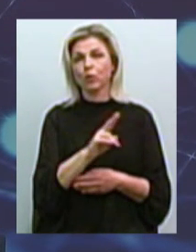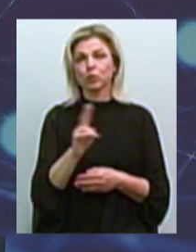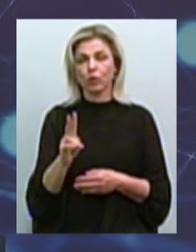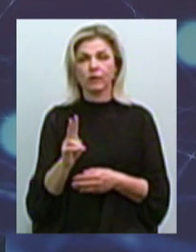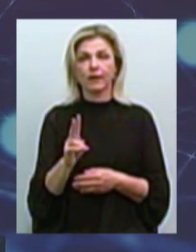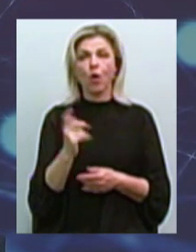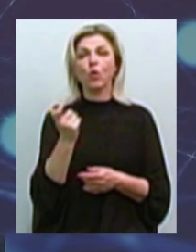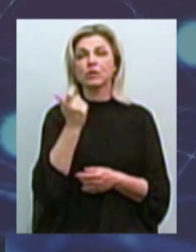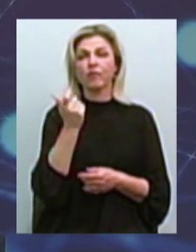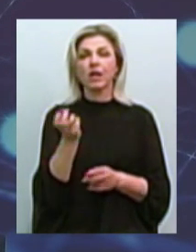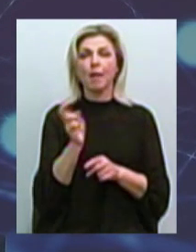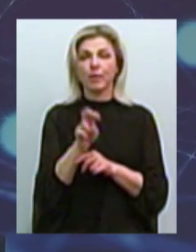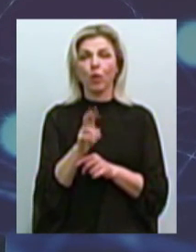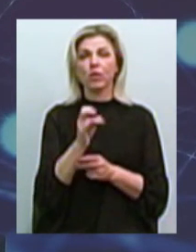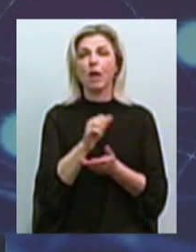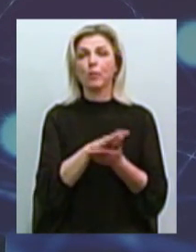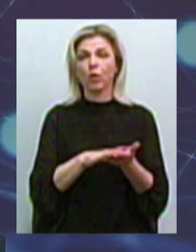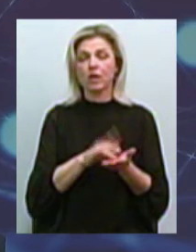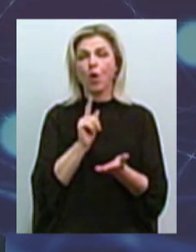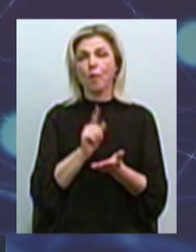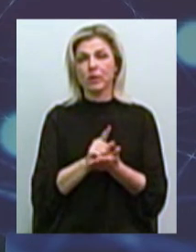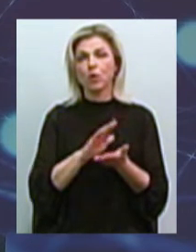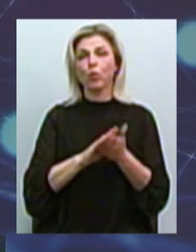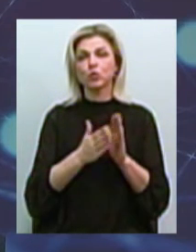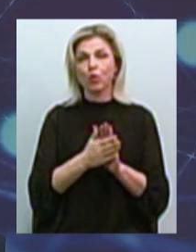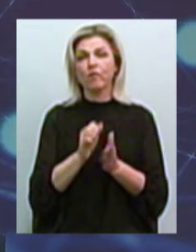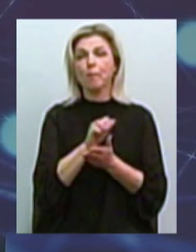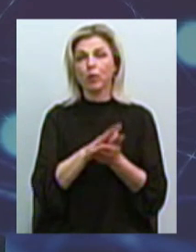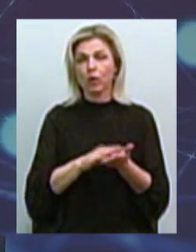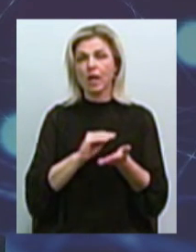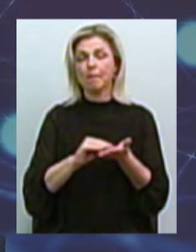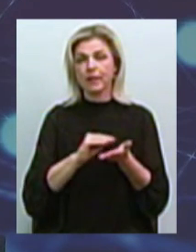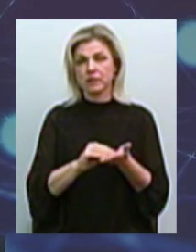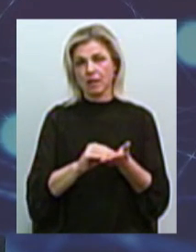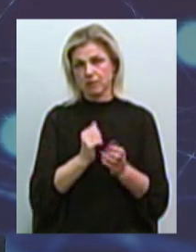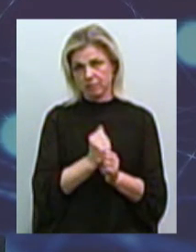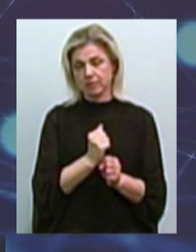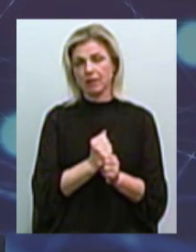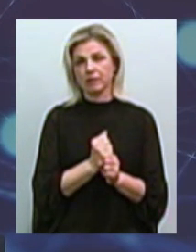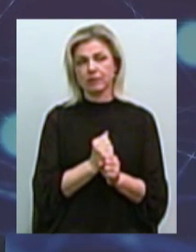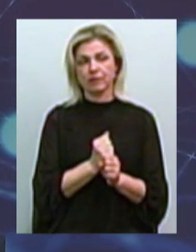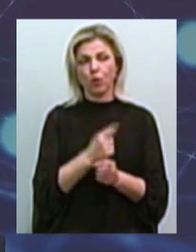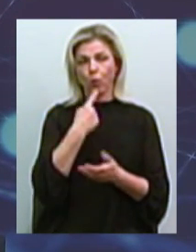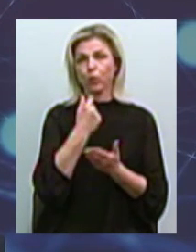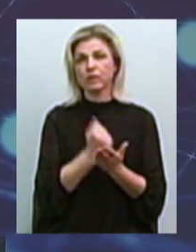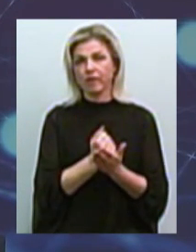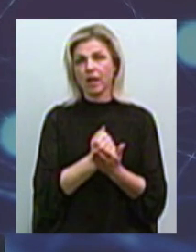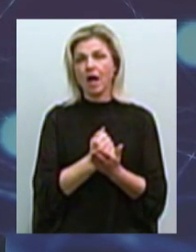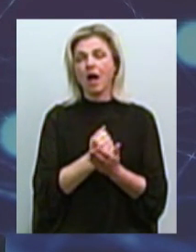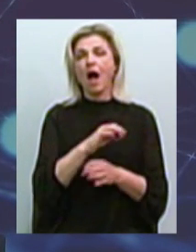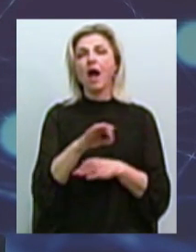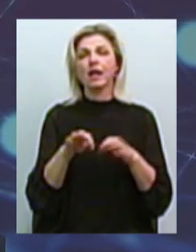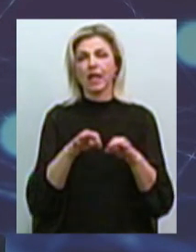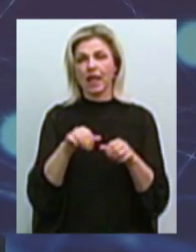собственники приходять на продління, обязательно в условіях продління пишеться, ну, привести к утвержденному архетипу.